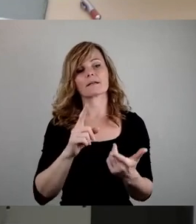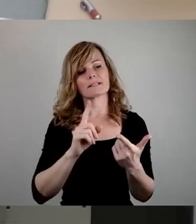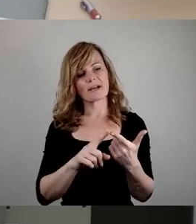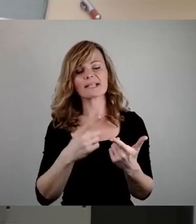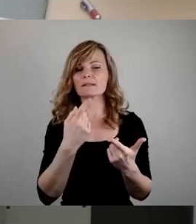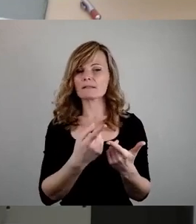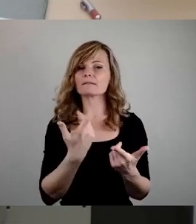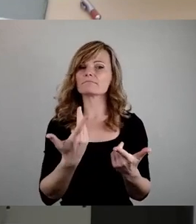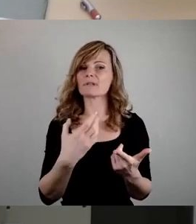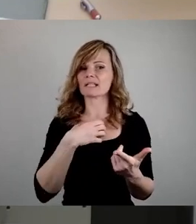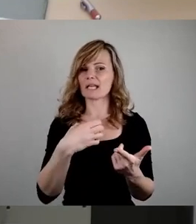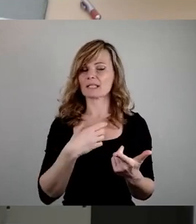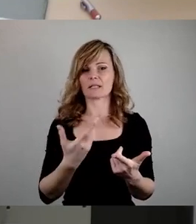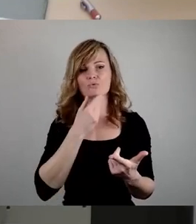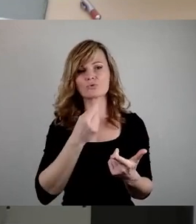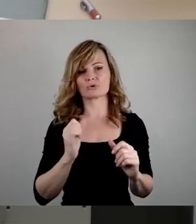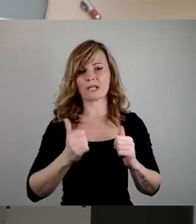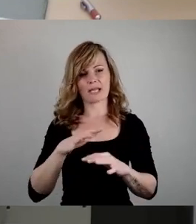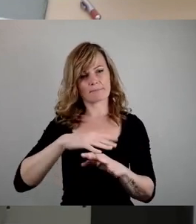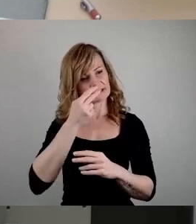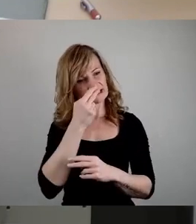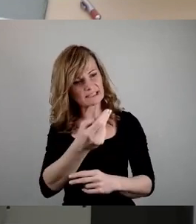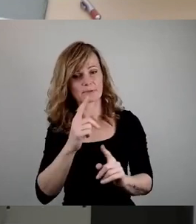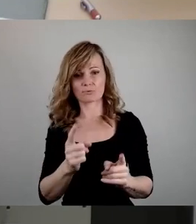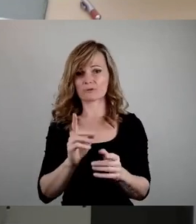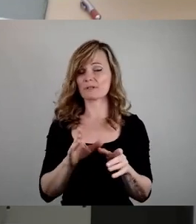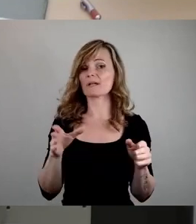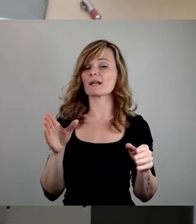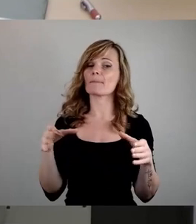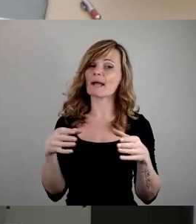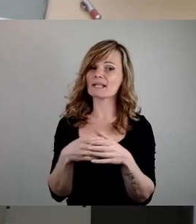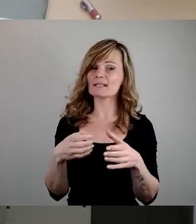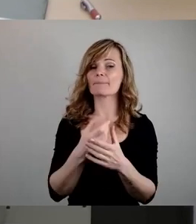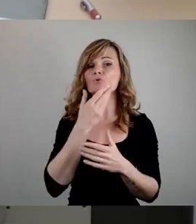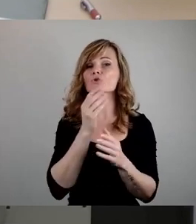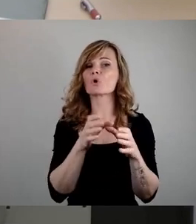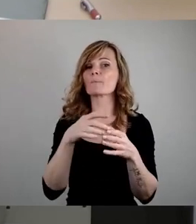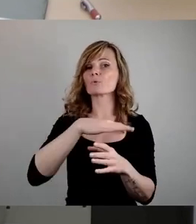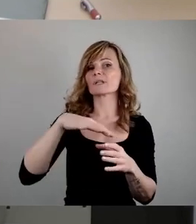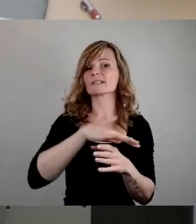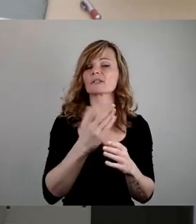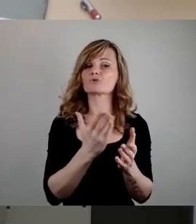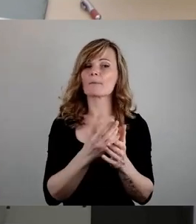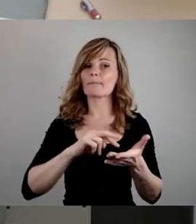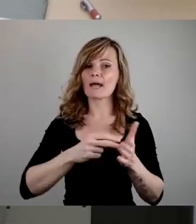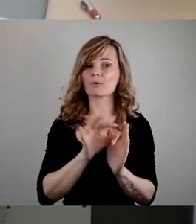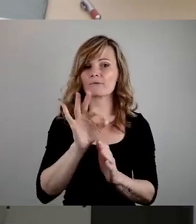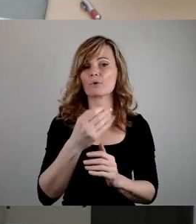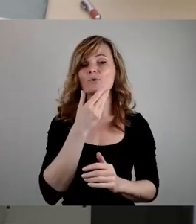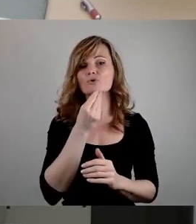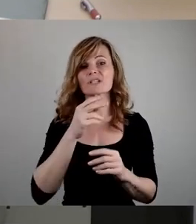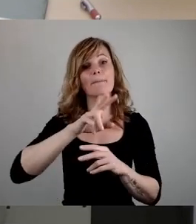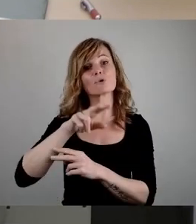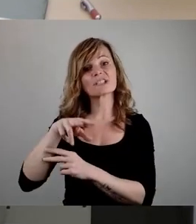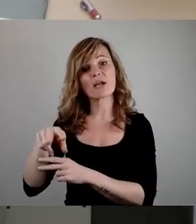diesem Stadtrat auch gemeinsam mit der jüdischen Community die Planung gegeben zu einem jüdischen Museum. Wir haben